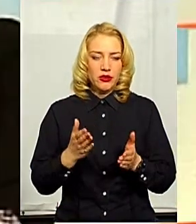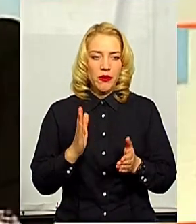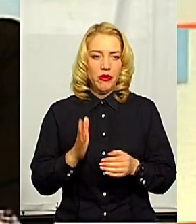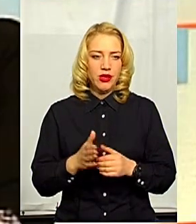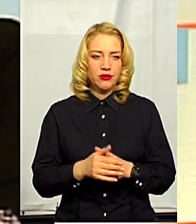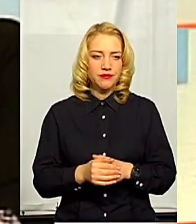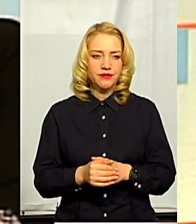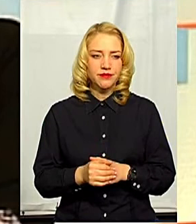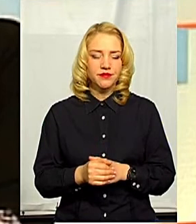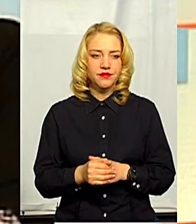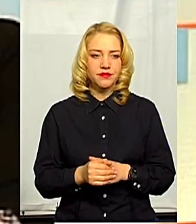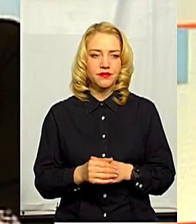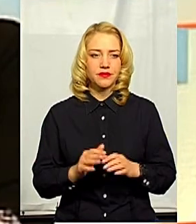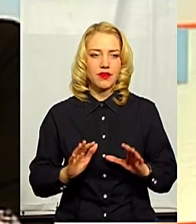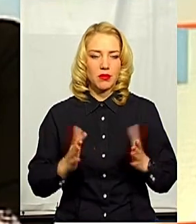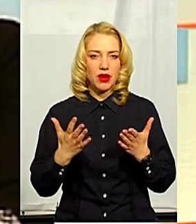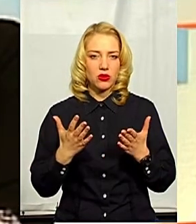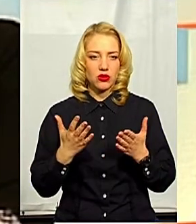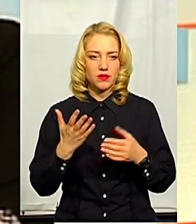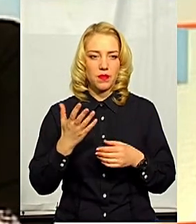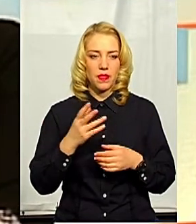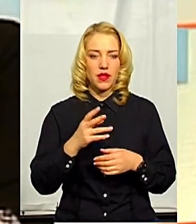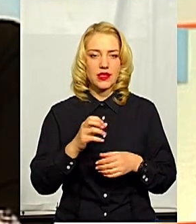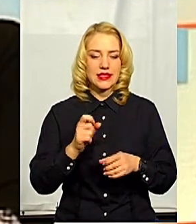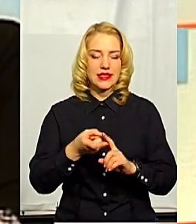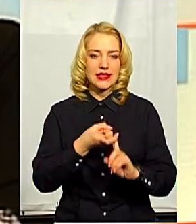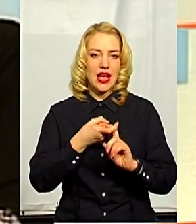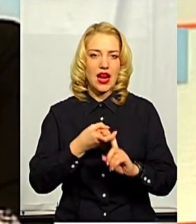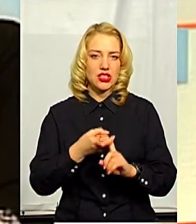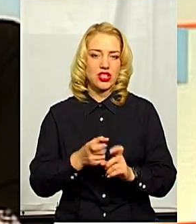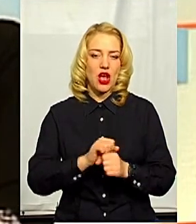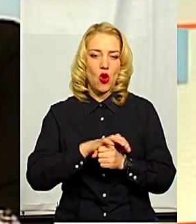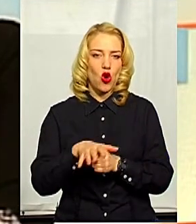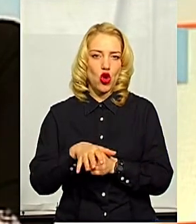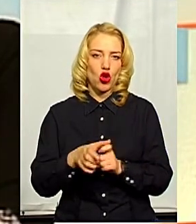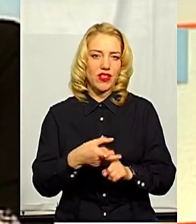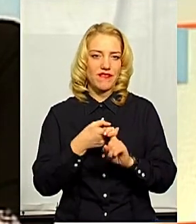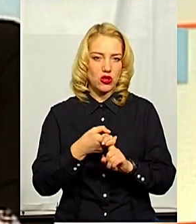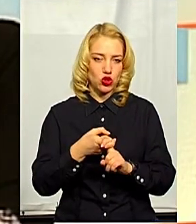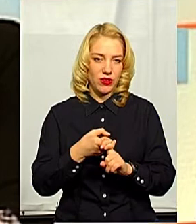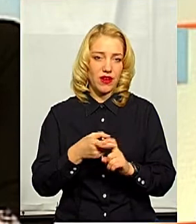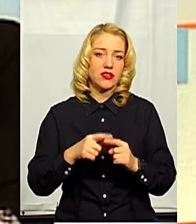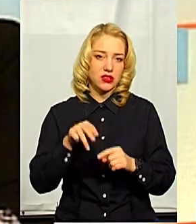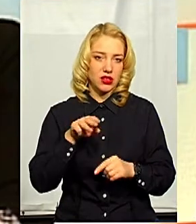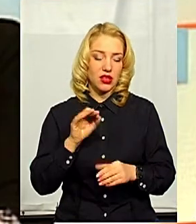випадок зараження коронавірусною інфекцією, якщо він буде підтверджений,